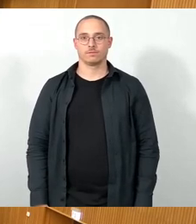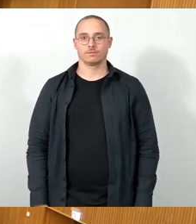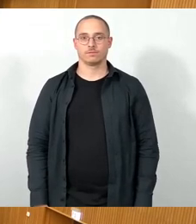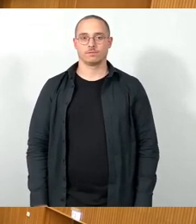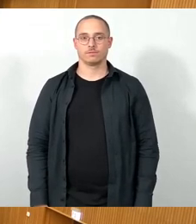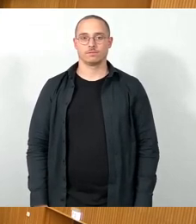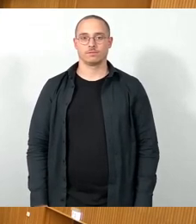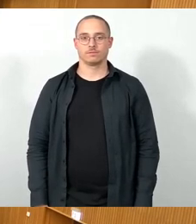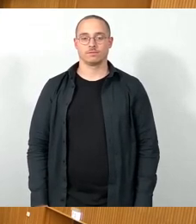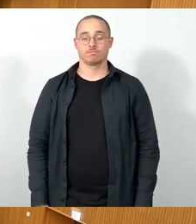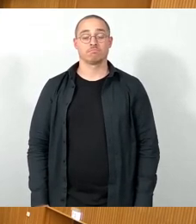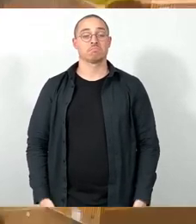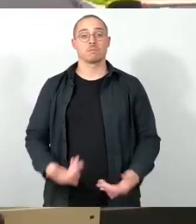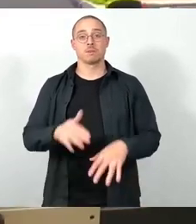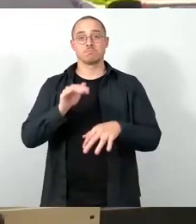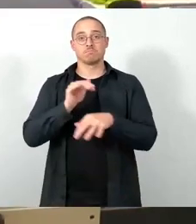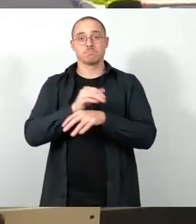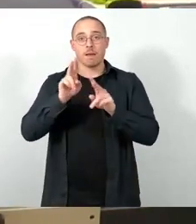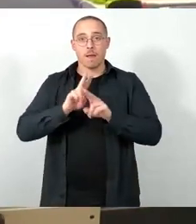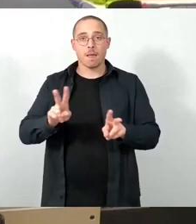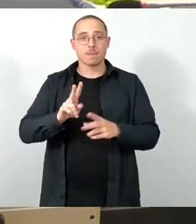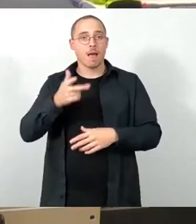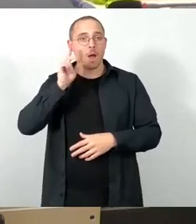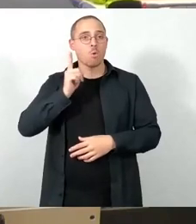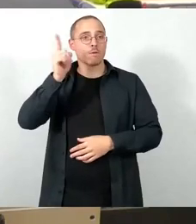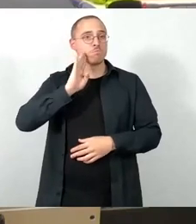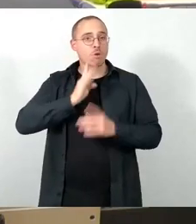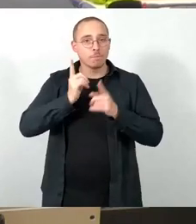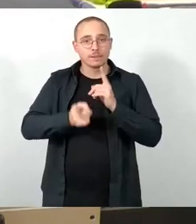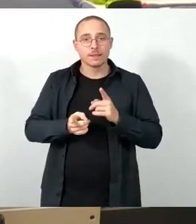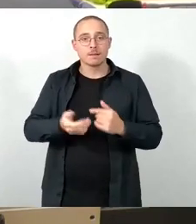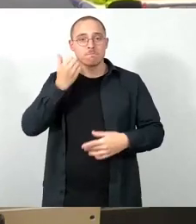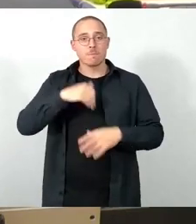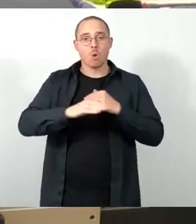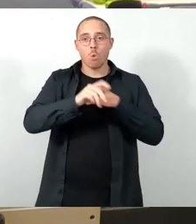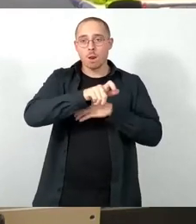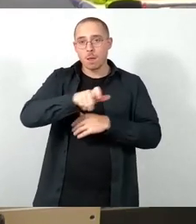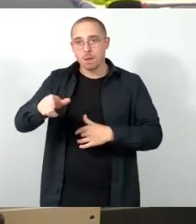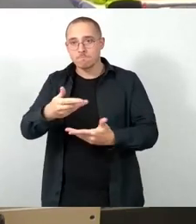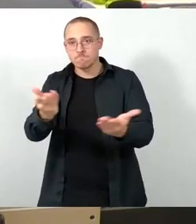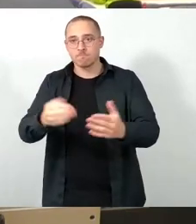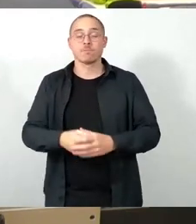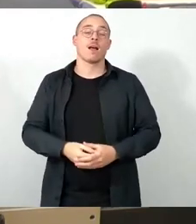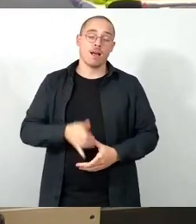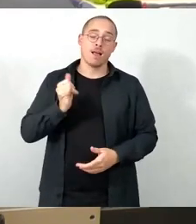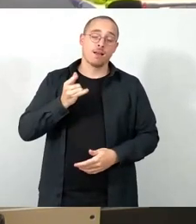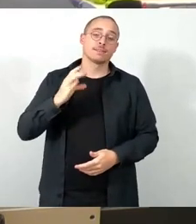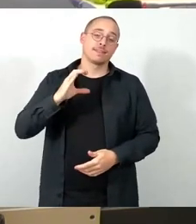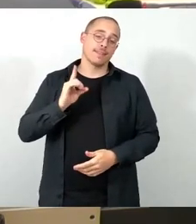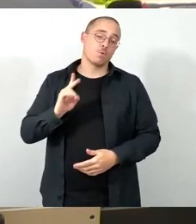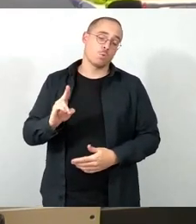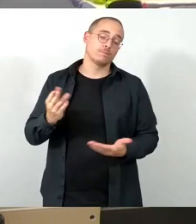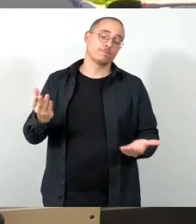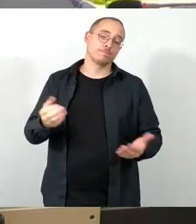Sehr geehrter Herr Obergemeister, sehr geehrte Kolleginnen und Kollegen. Ja, die CDU, eine